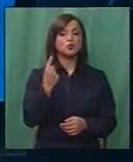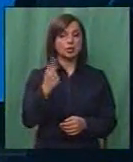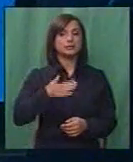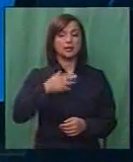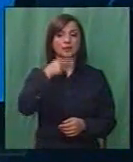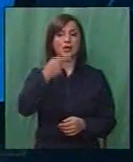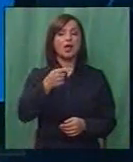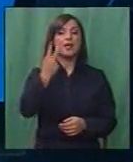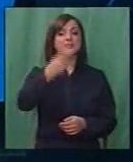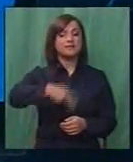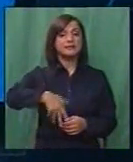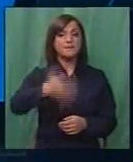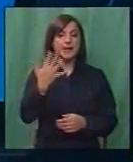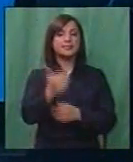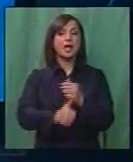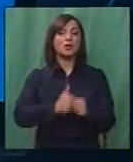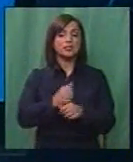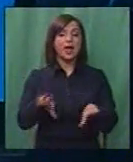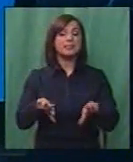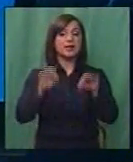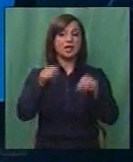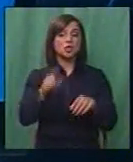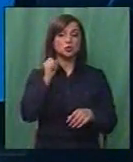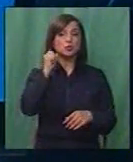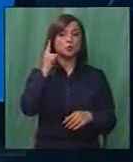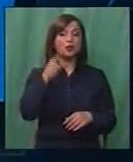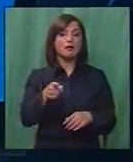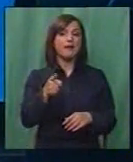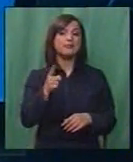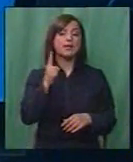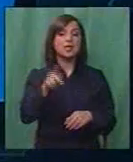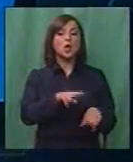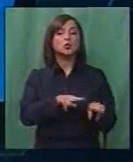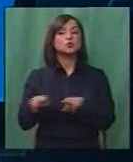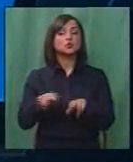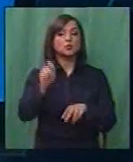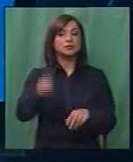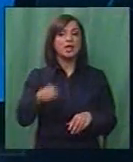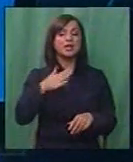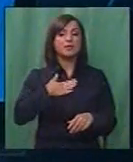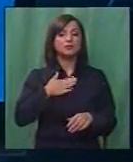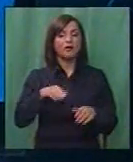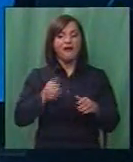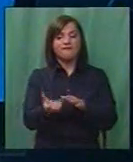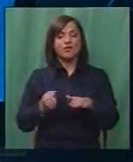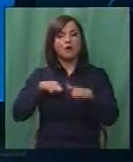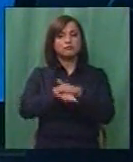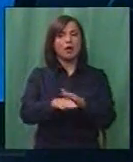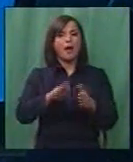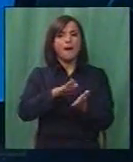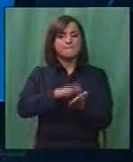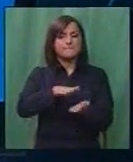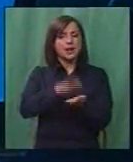уште еднаш, кога ја 2005 година, најдовме еден случай, каде еден судија држише во фиоќа еден куп